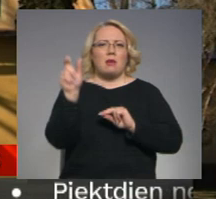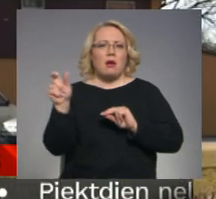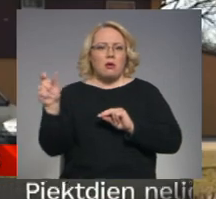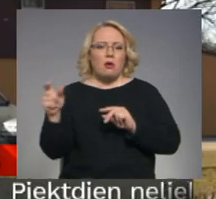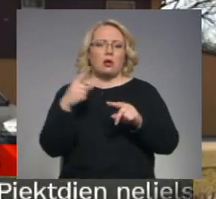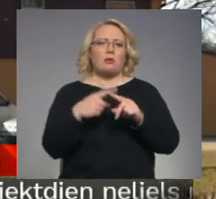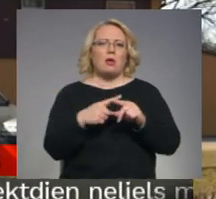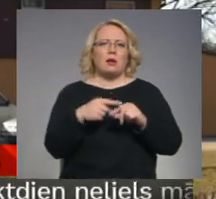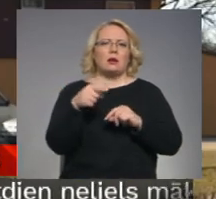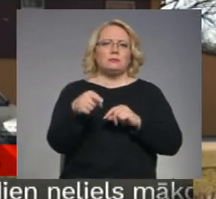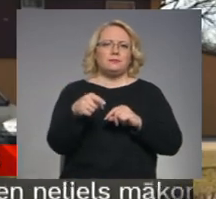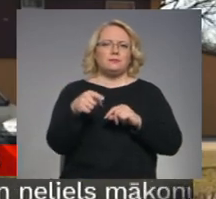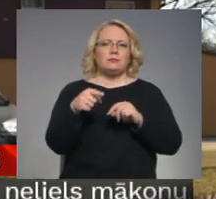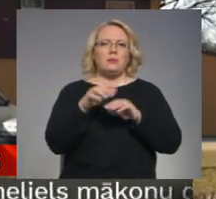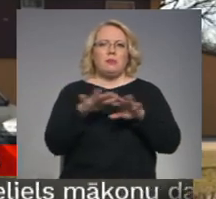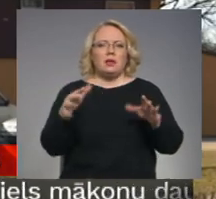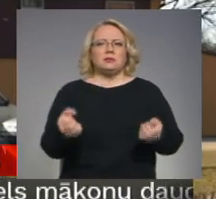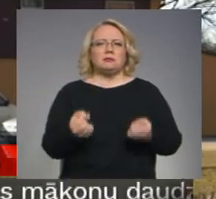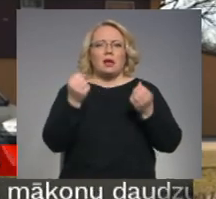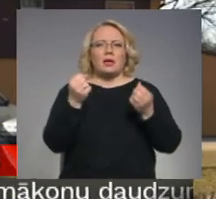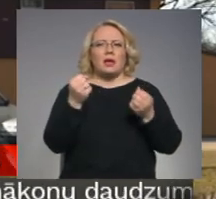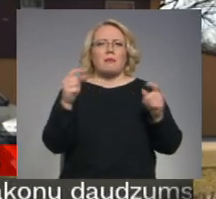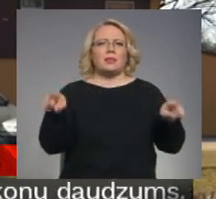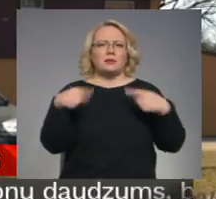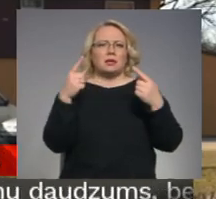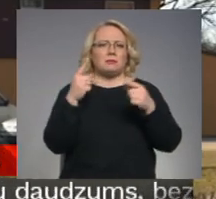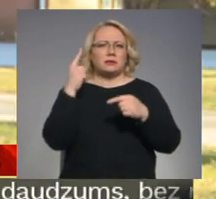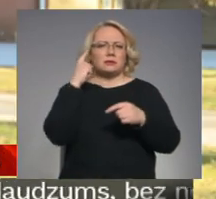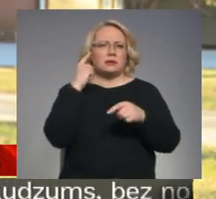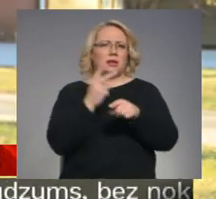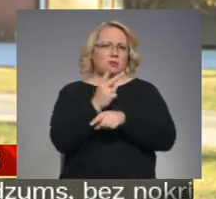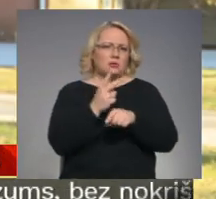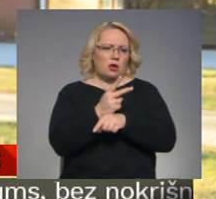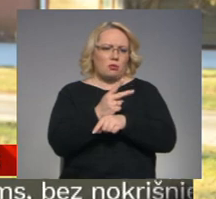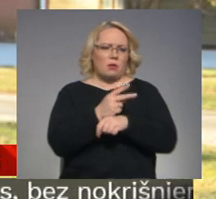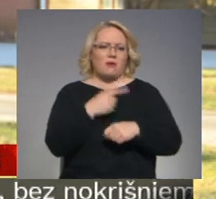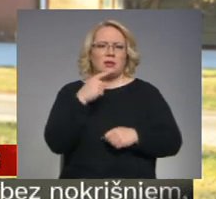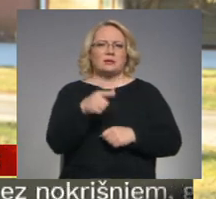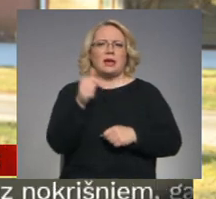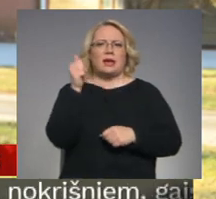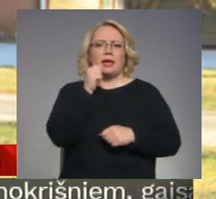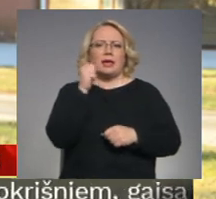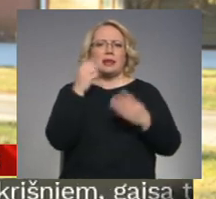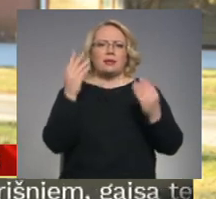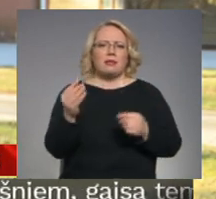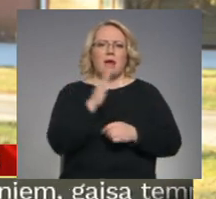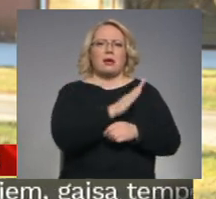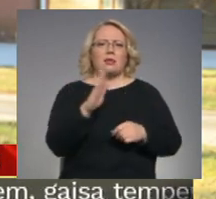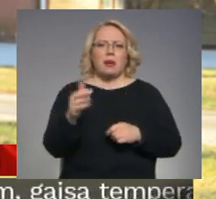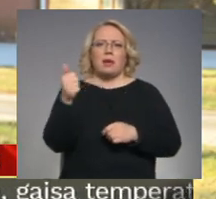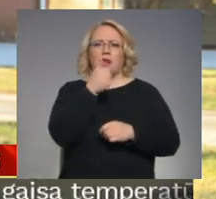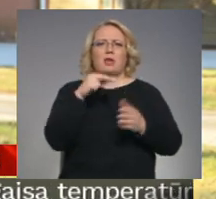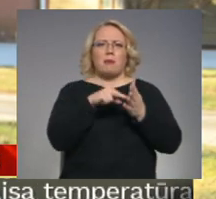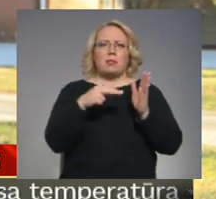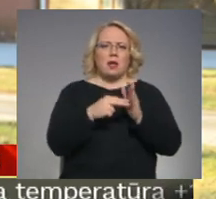raizējušies, kā to pieņems bērni ar smagiem attīstības traucējumiem. Viņi tā, ikdienā katram ir individuālais plāns, skolotājs tur strādā